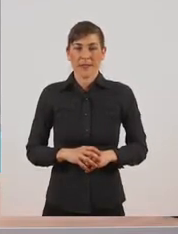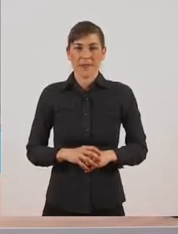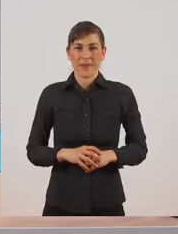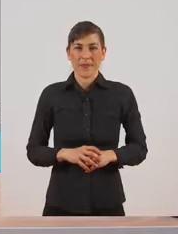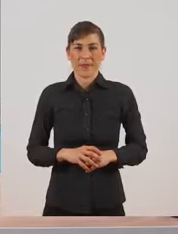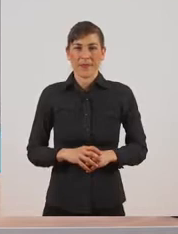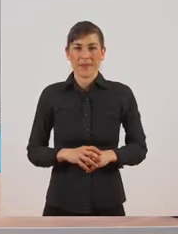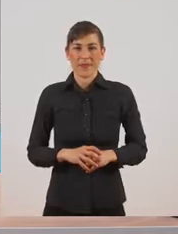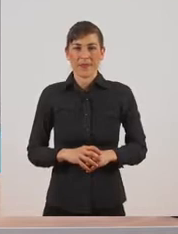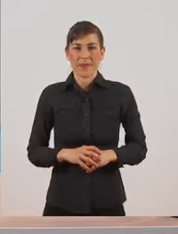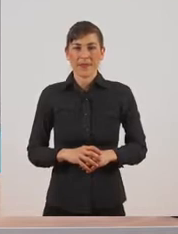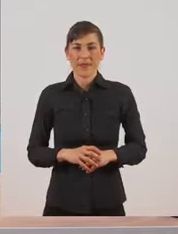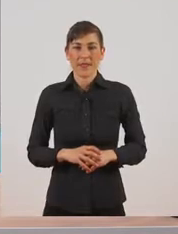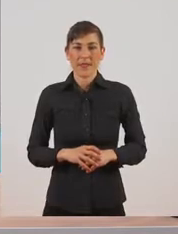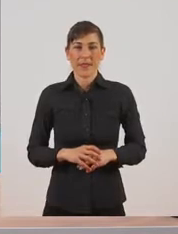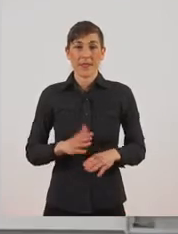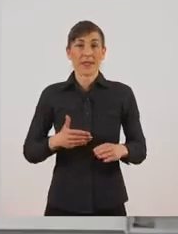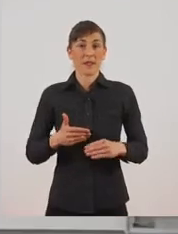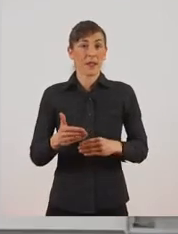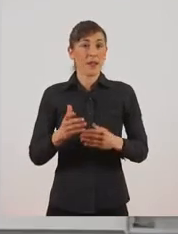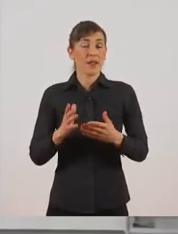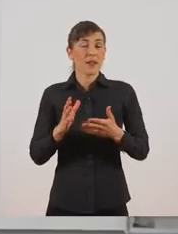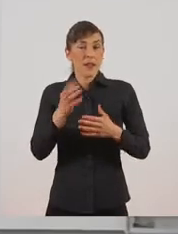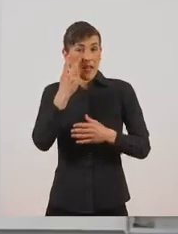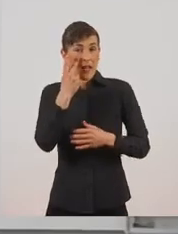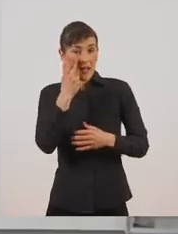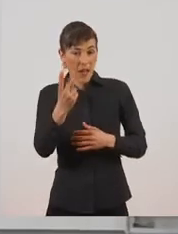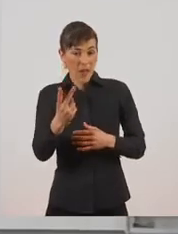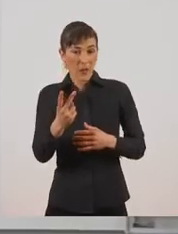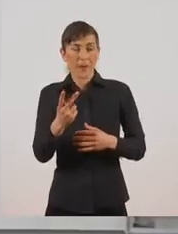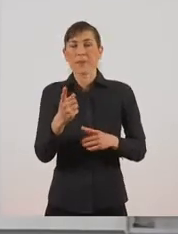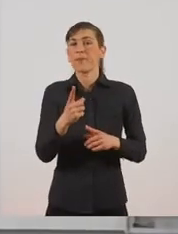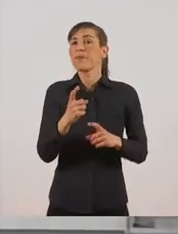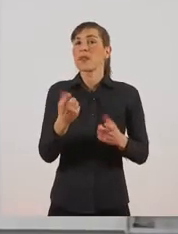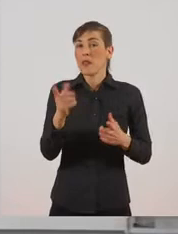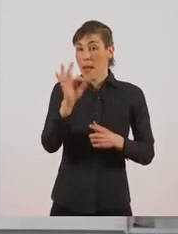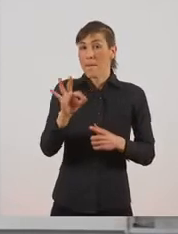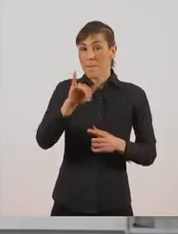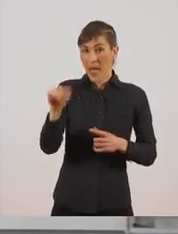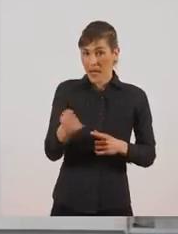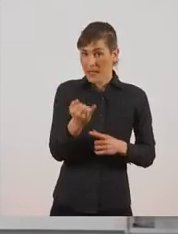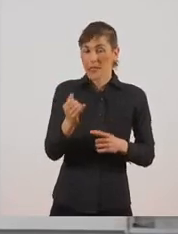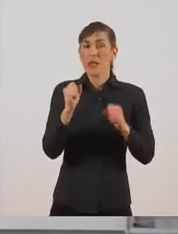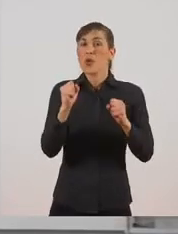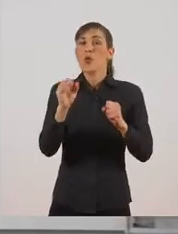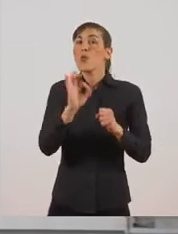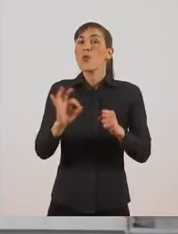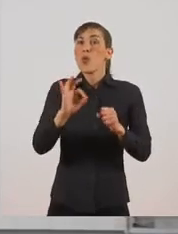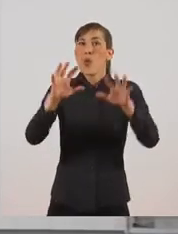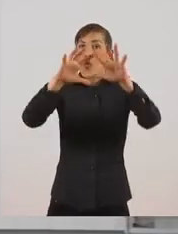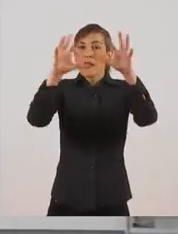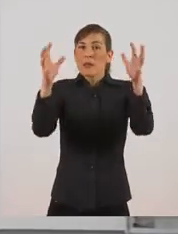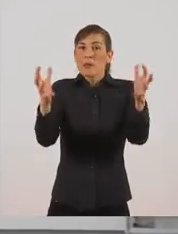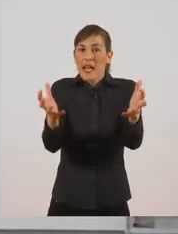Και πάμε να προχωρήσουμε. Οι μέλισσες ζουν σε κυψέλες. Μέσα σε μία